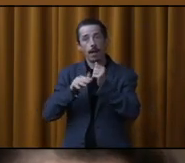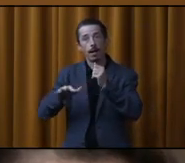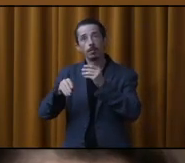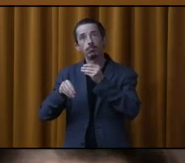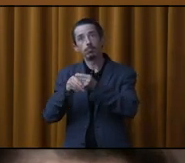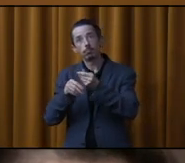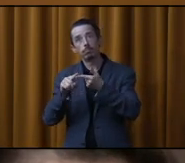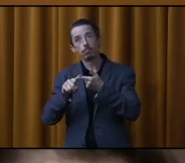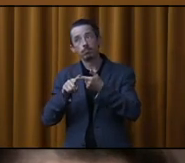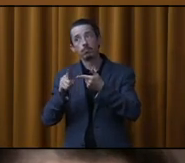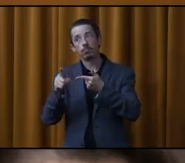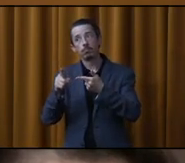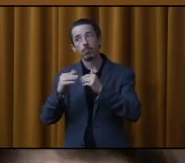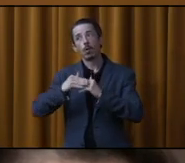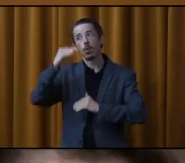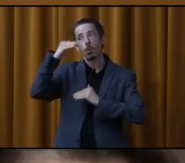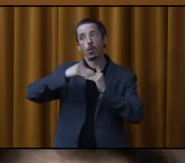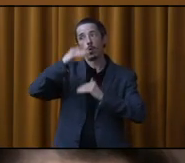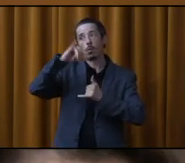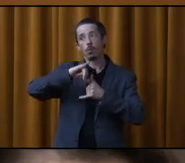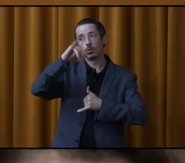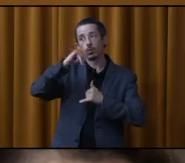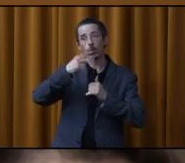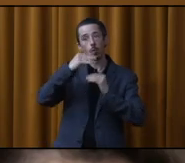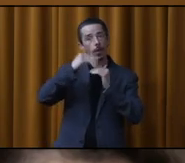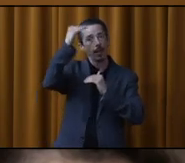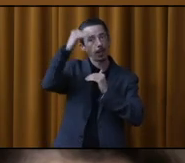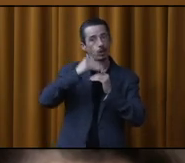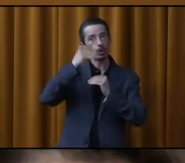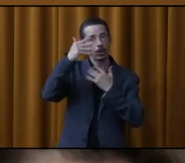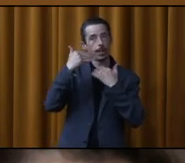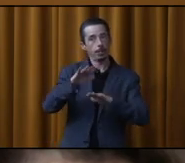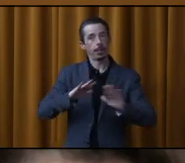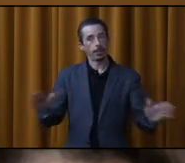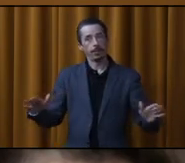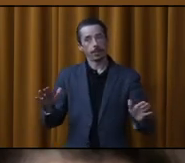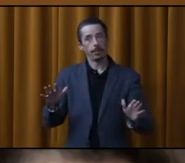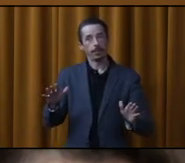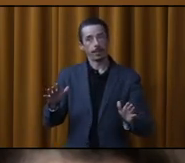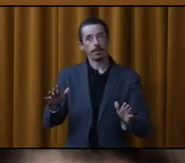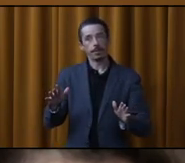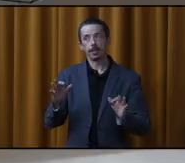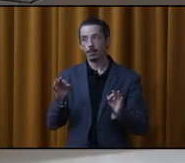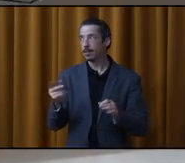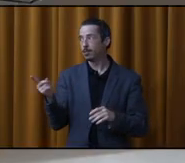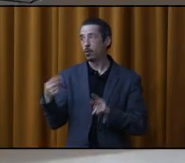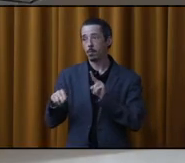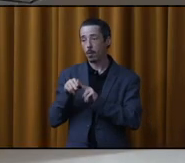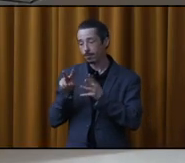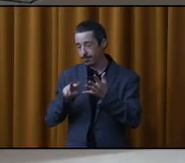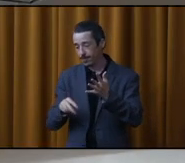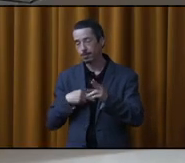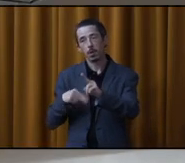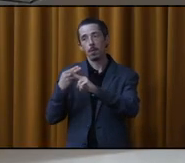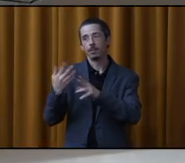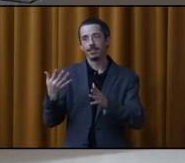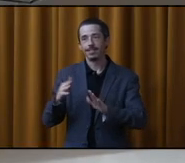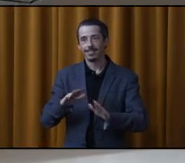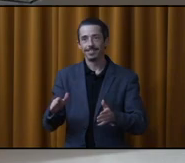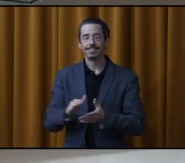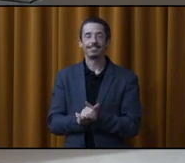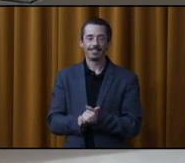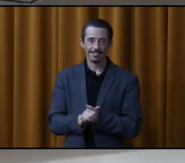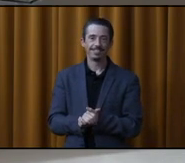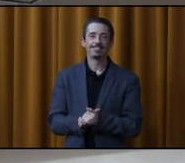commerciale. C'est efficace. C'est deux étages. Oui, c'est ça. L'une efficacité, on a eu la réponse live. Merci beaucoup.